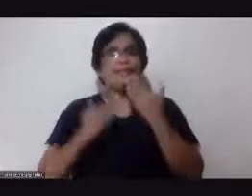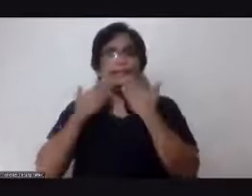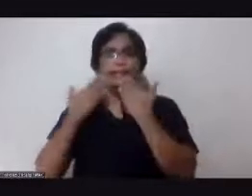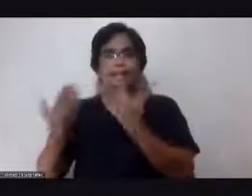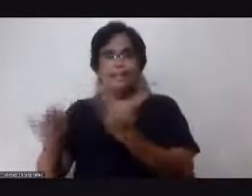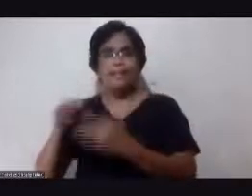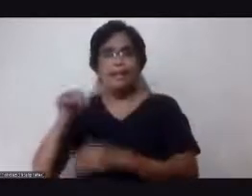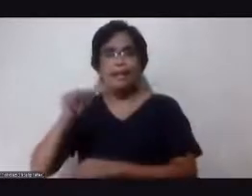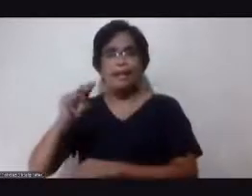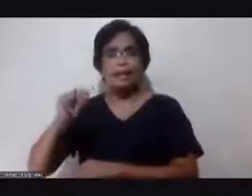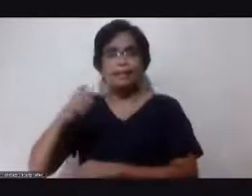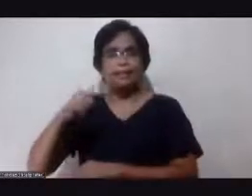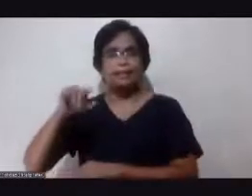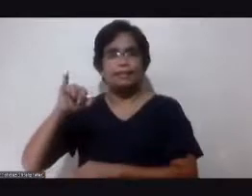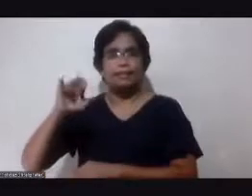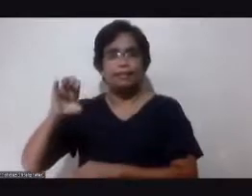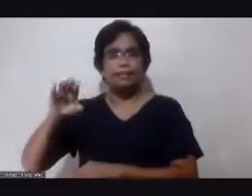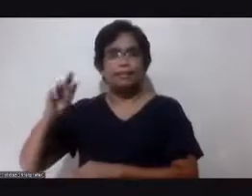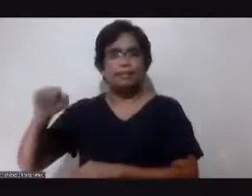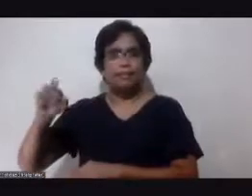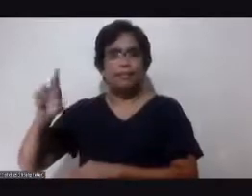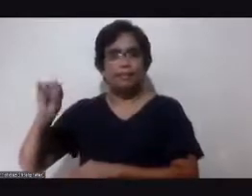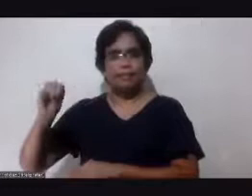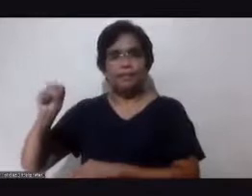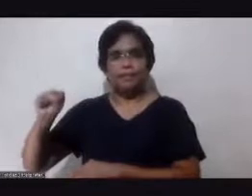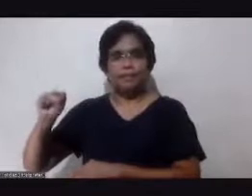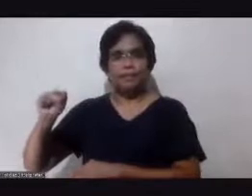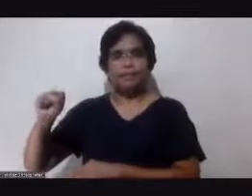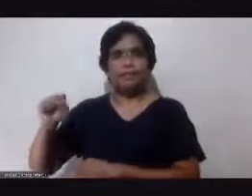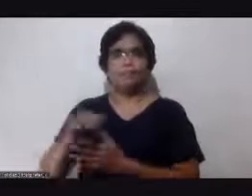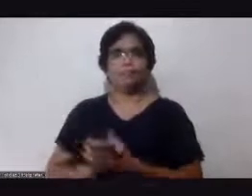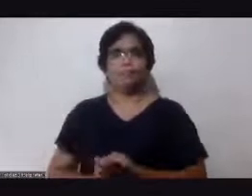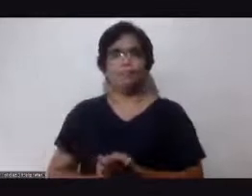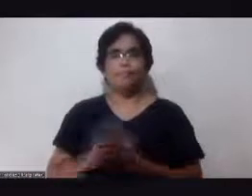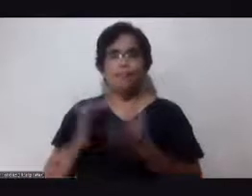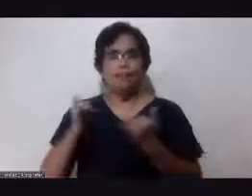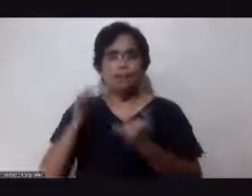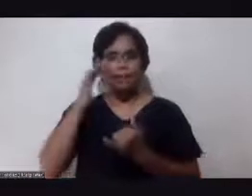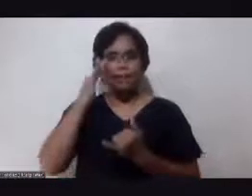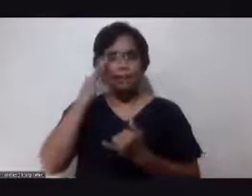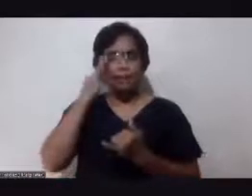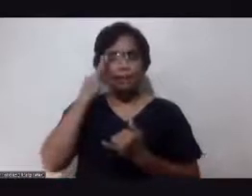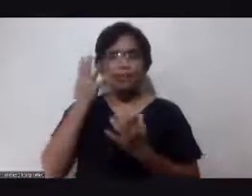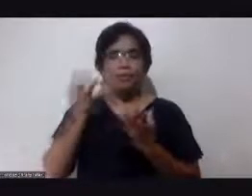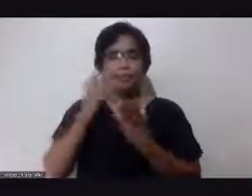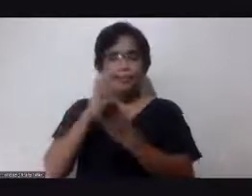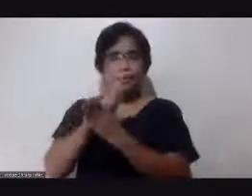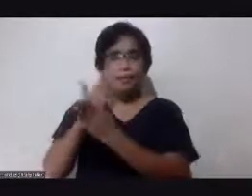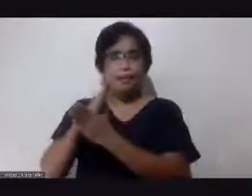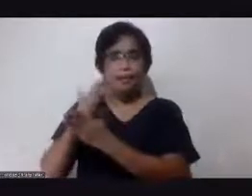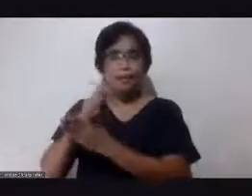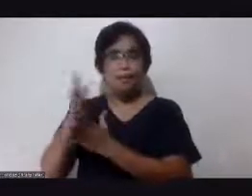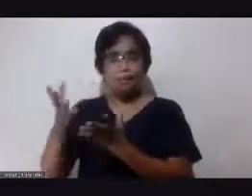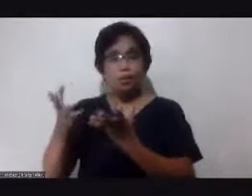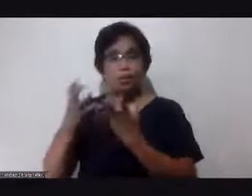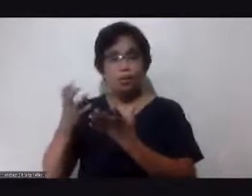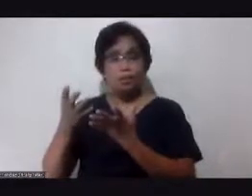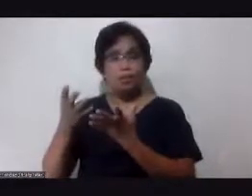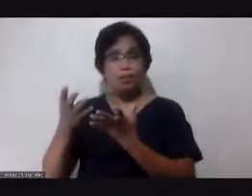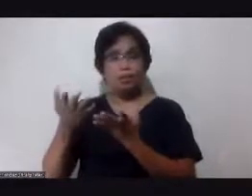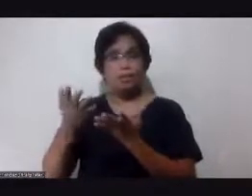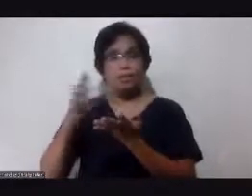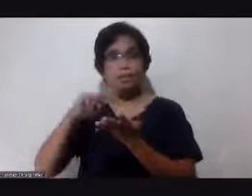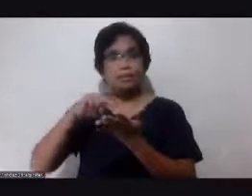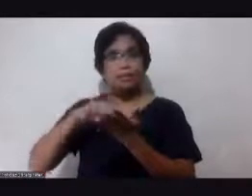Marcos. Palagi po siya nakikinig sa atin. Okay? Gusto ko lang i-share na doon sa mag-gusto maging reseller. Okay?